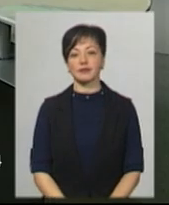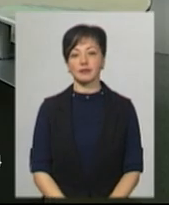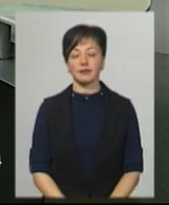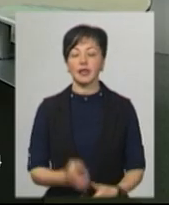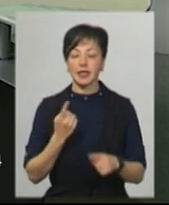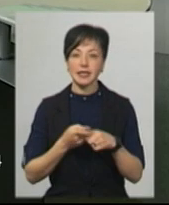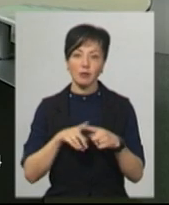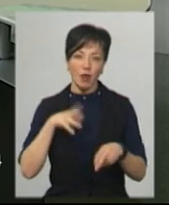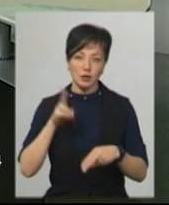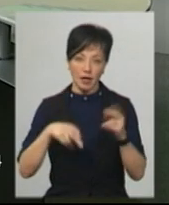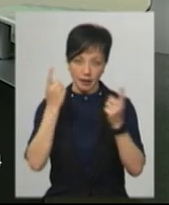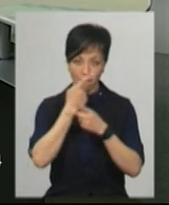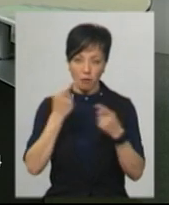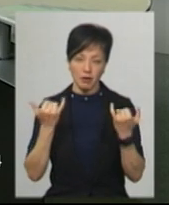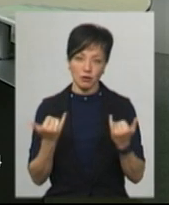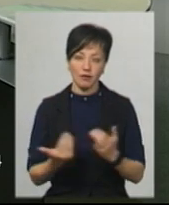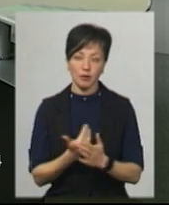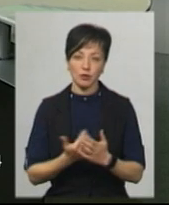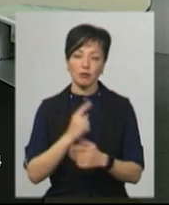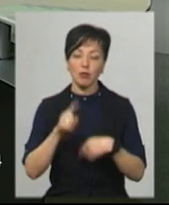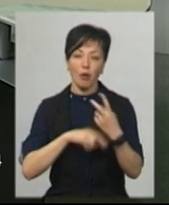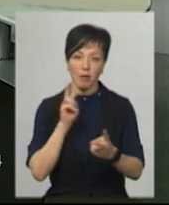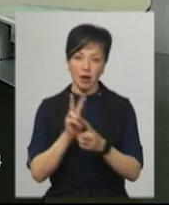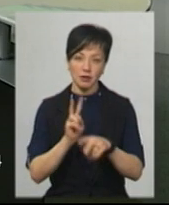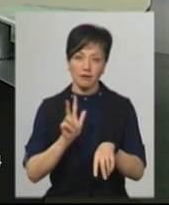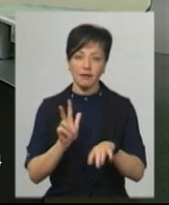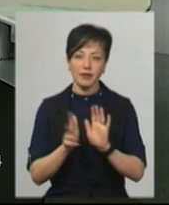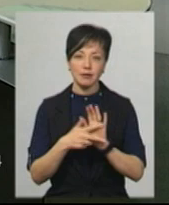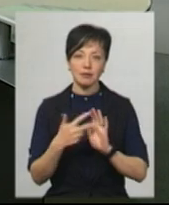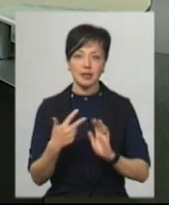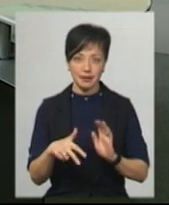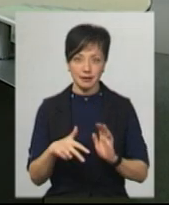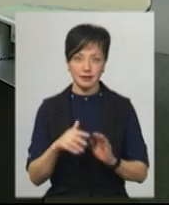Це була остання інформація цього випуску. Побачимось о 20.30.